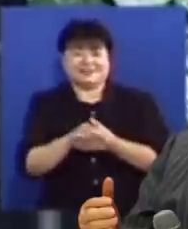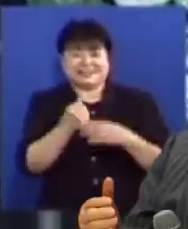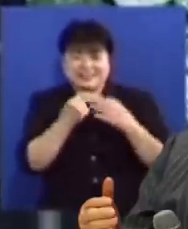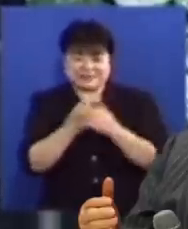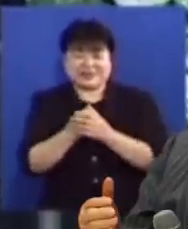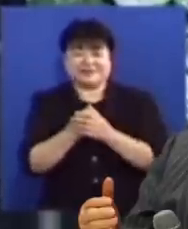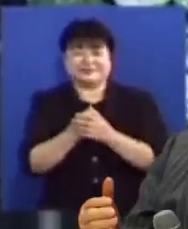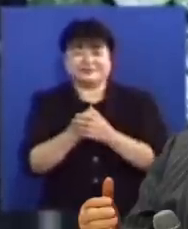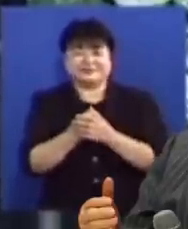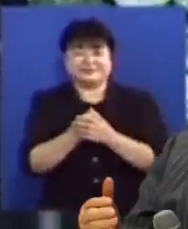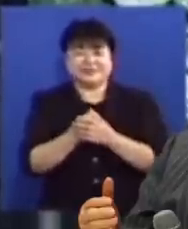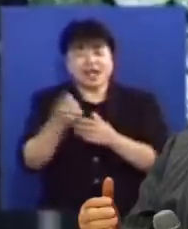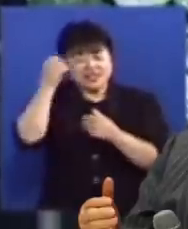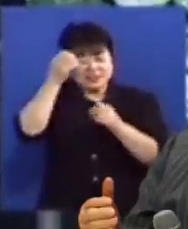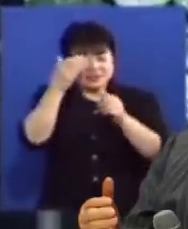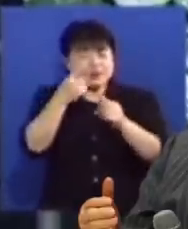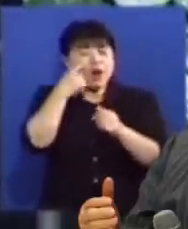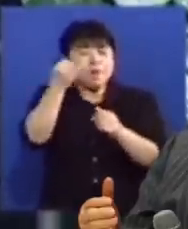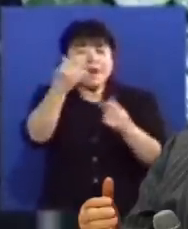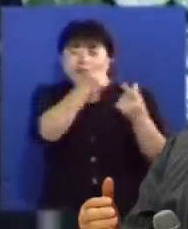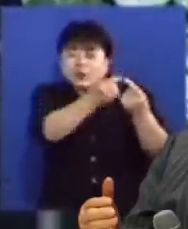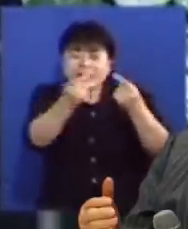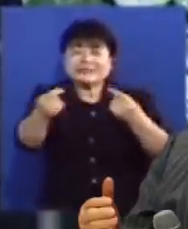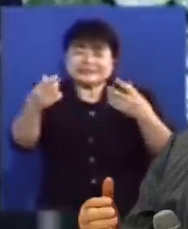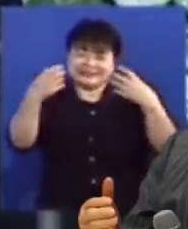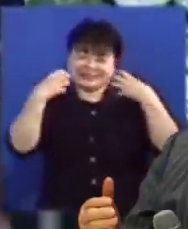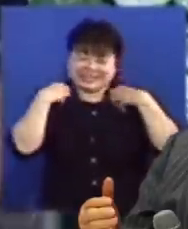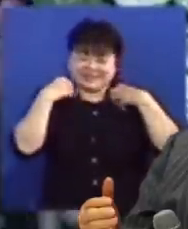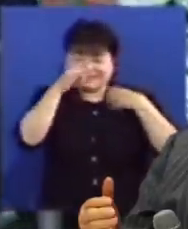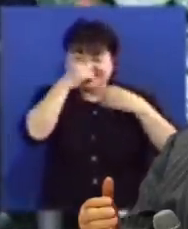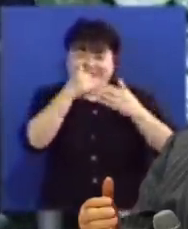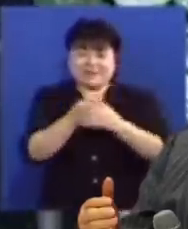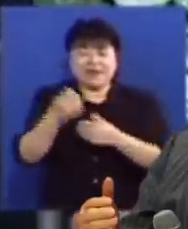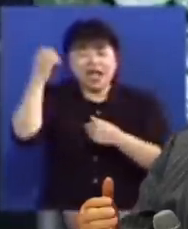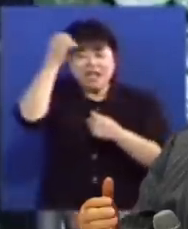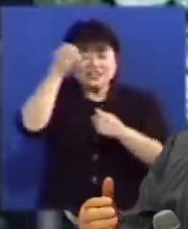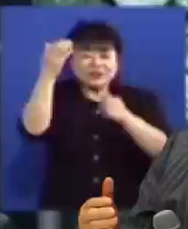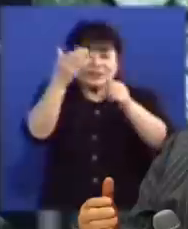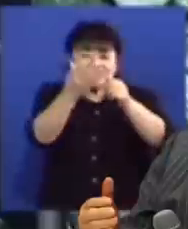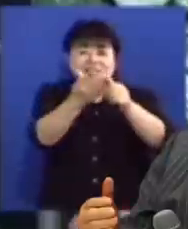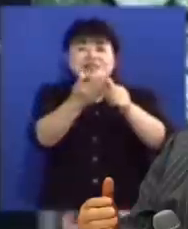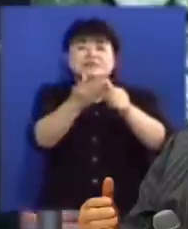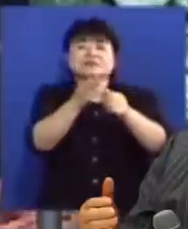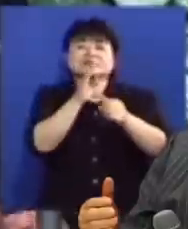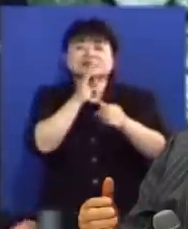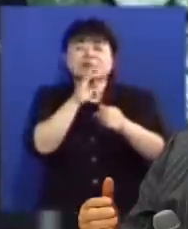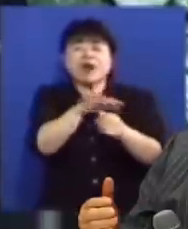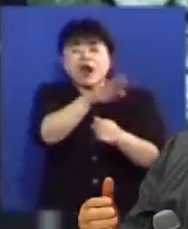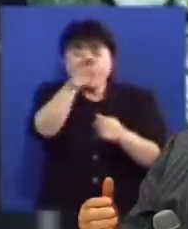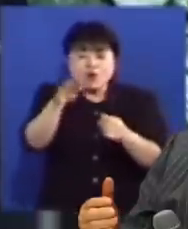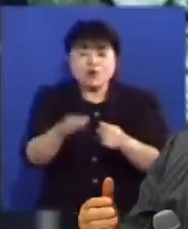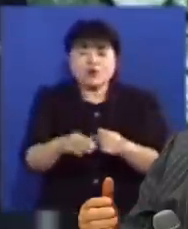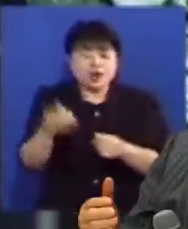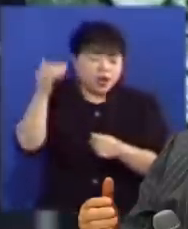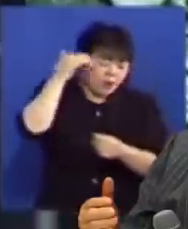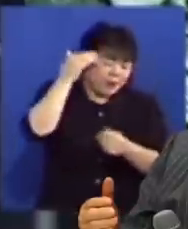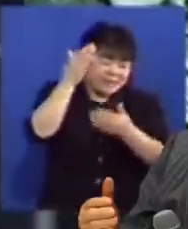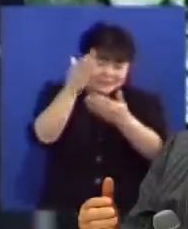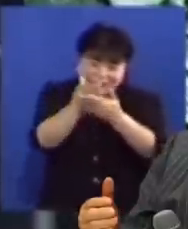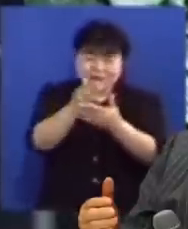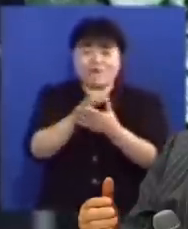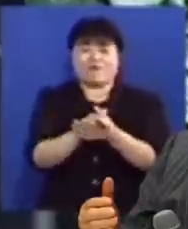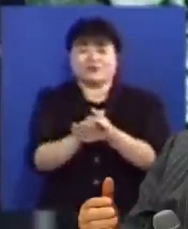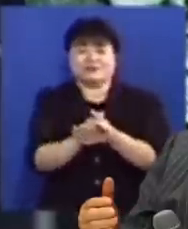그렇기 때문에 성령은 어머니와 같은 역할을 하고 있기 때문에 성령님을 절대로 우리가 회방하지 말아야 되는